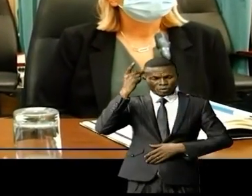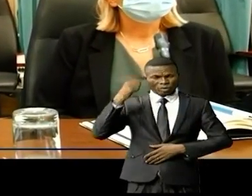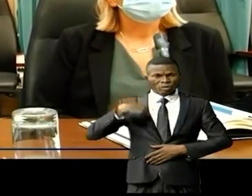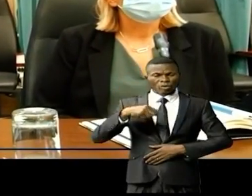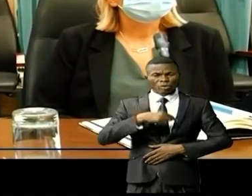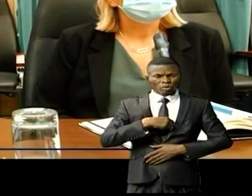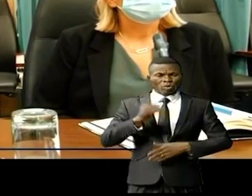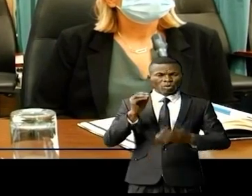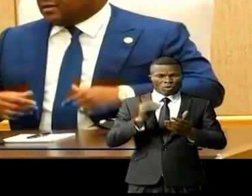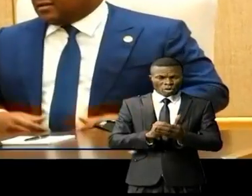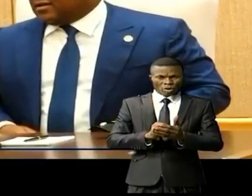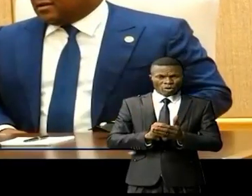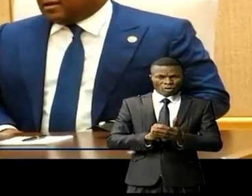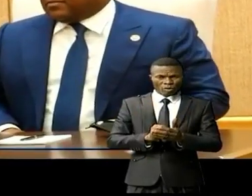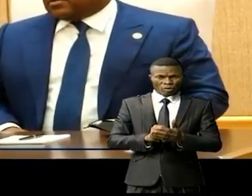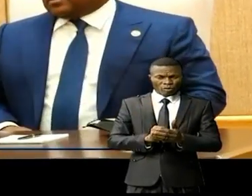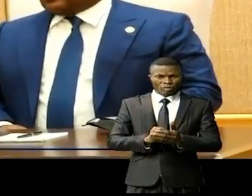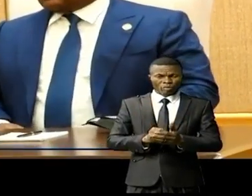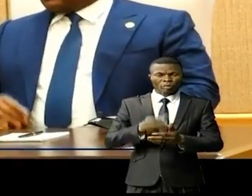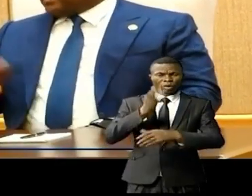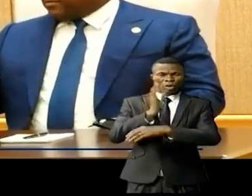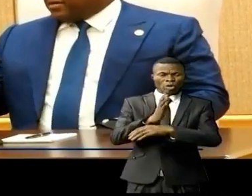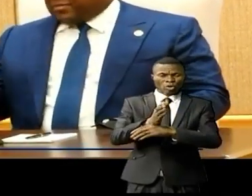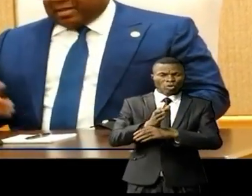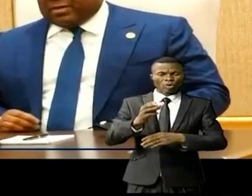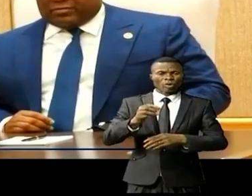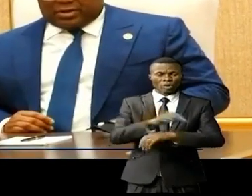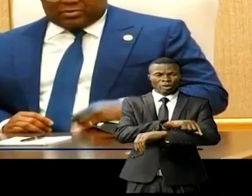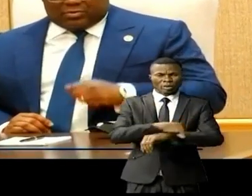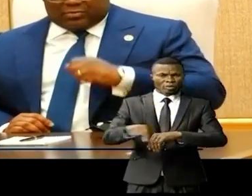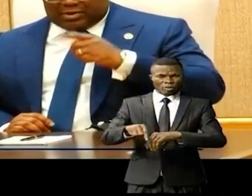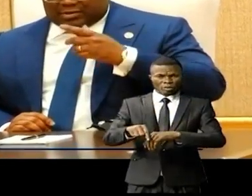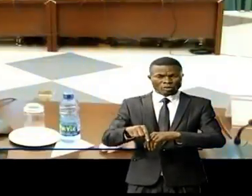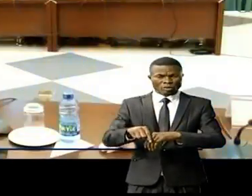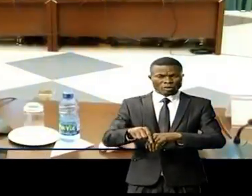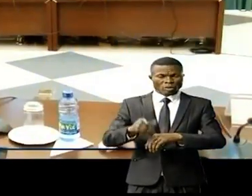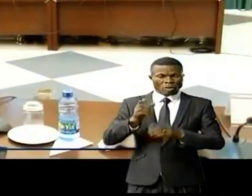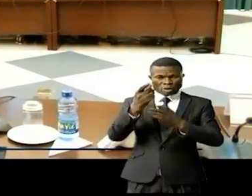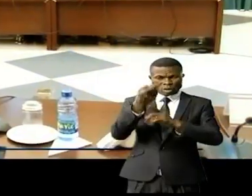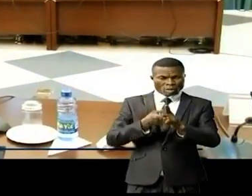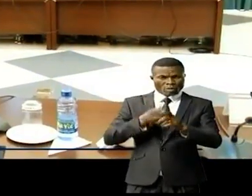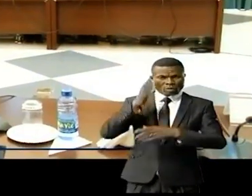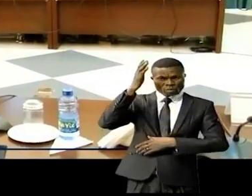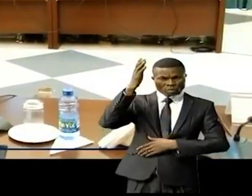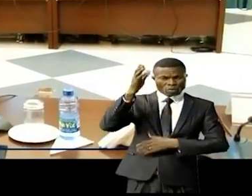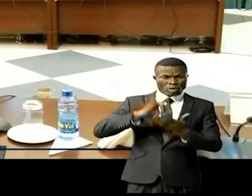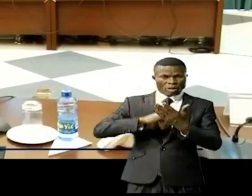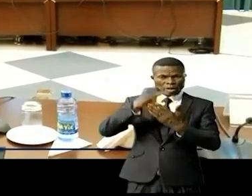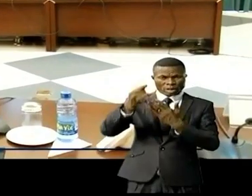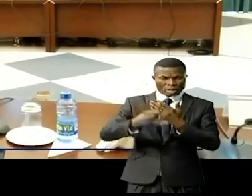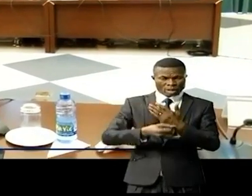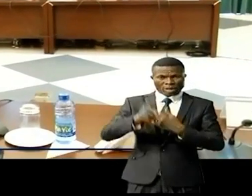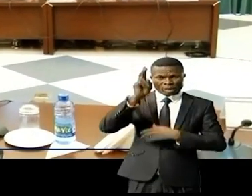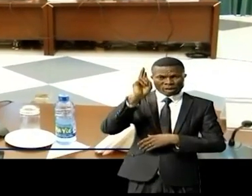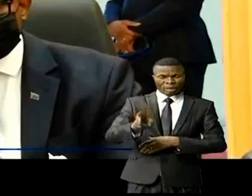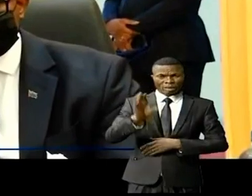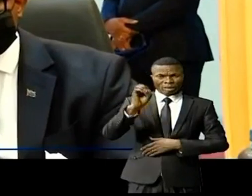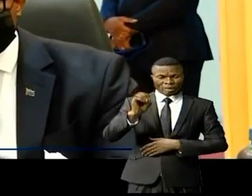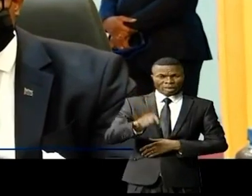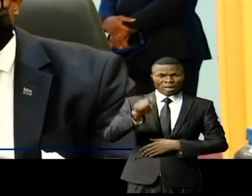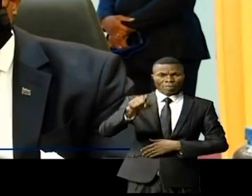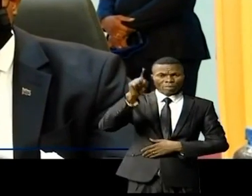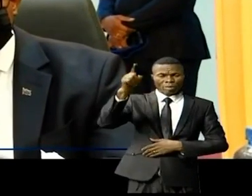aussi prendre à notre conseil d'administration le mois prochain un programme de 250 millions de dollars